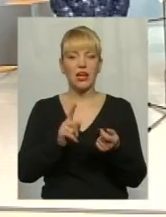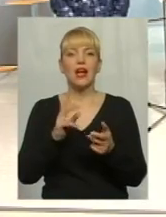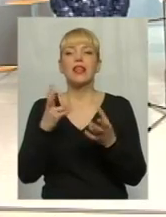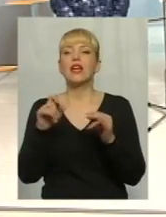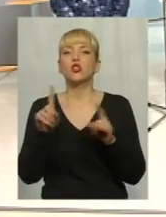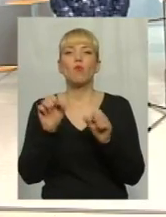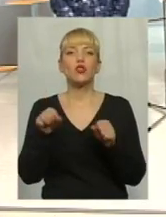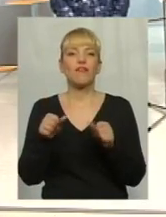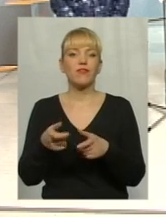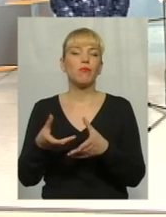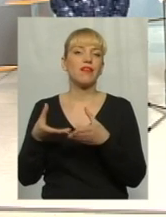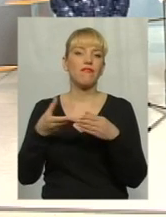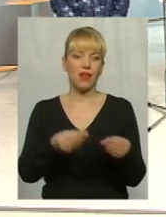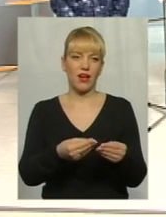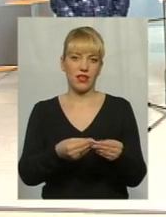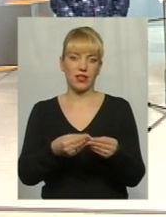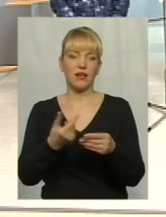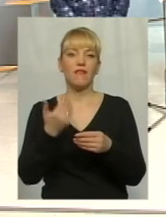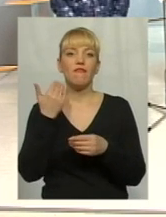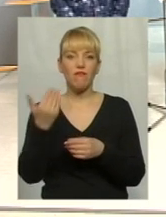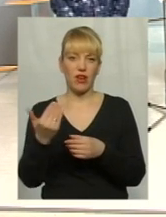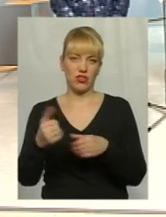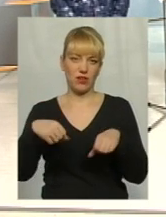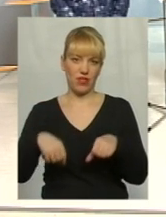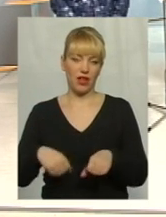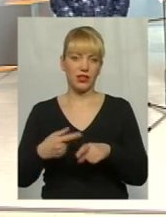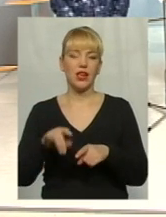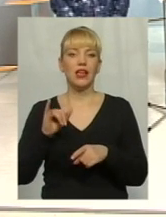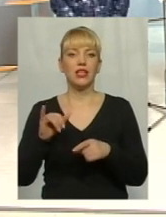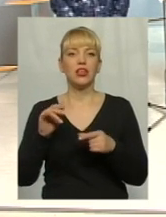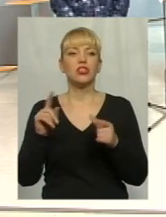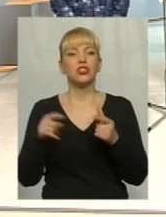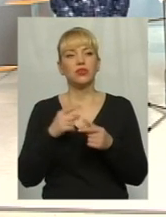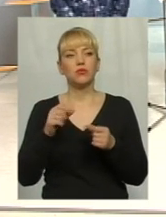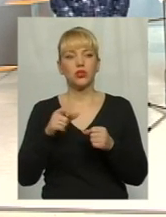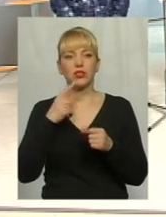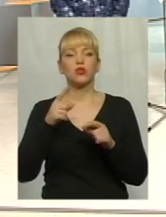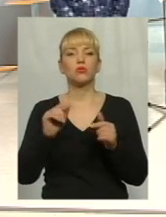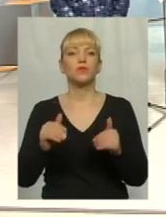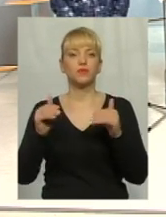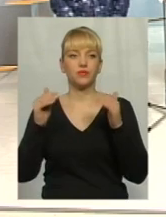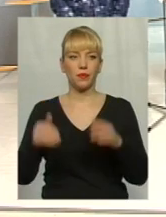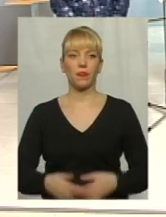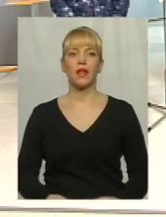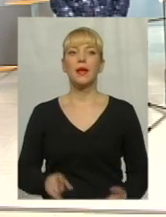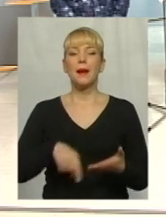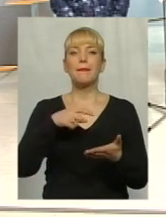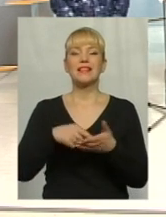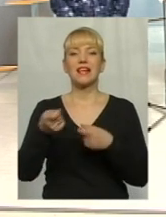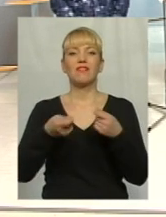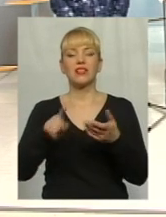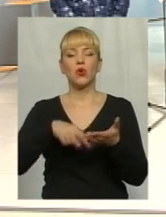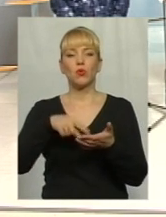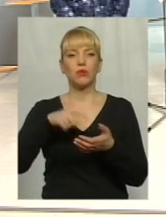І чи можна назвати в місті Хмельницькому тарифи високими про те, що говорять люди? Містова влада у місті